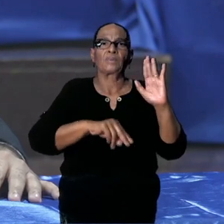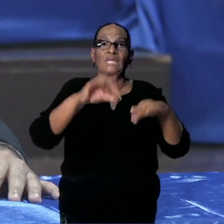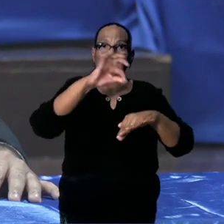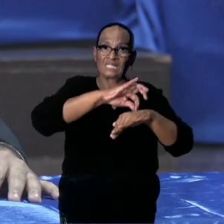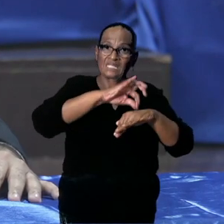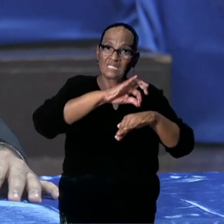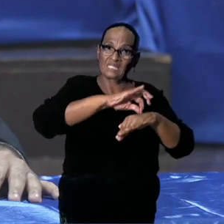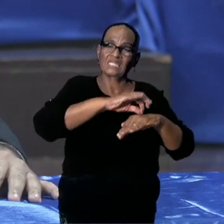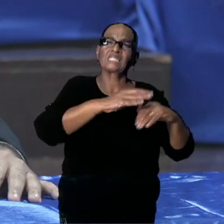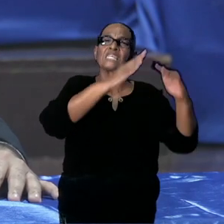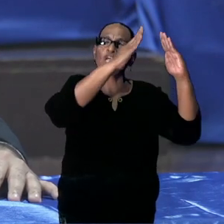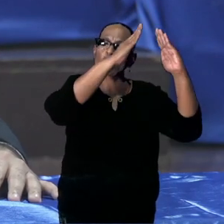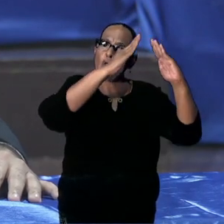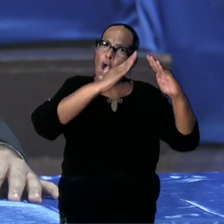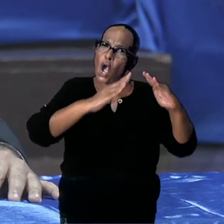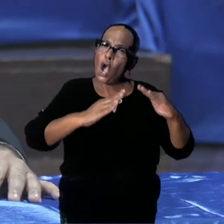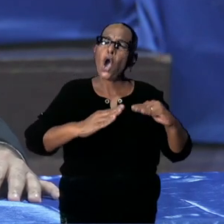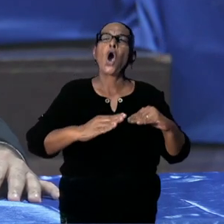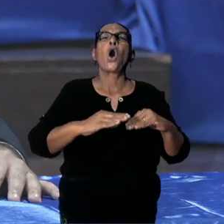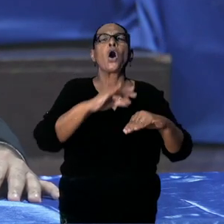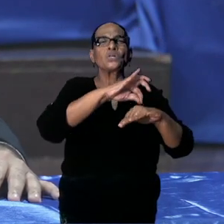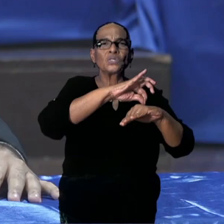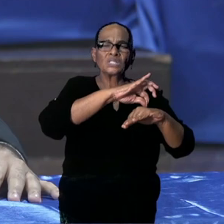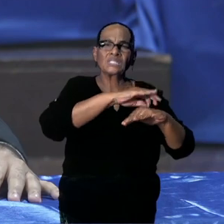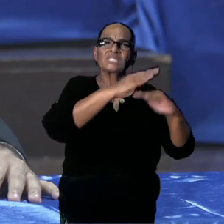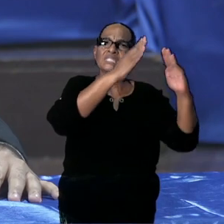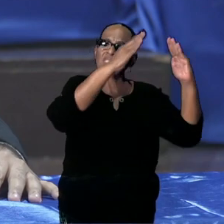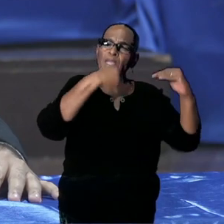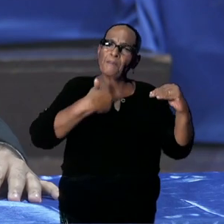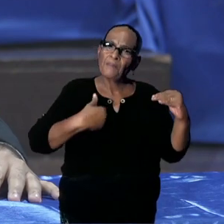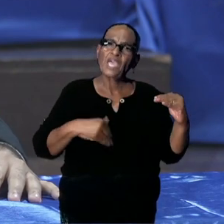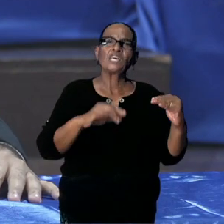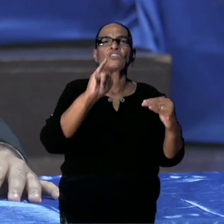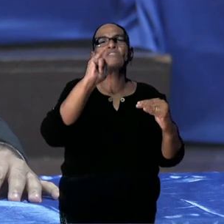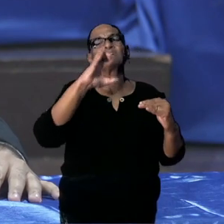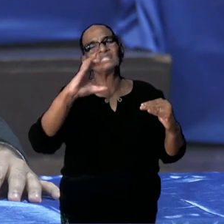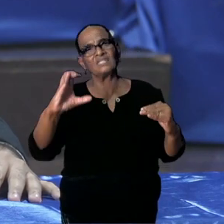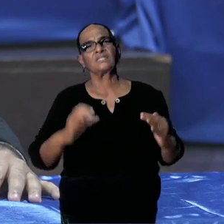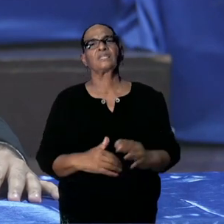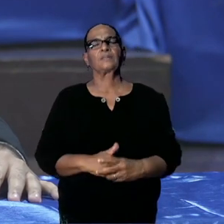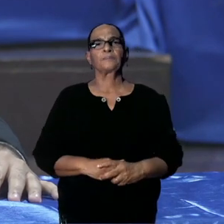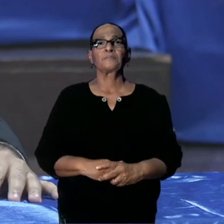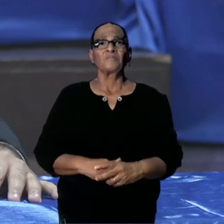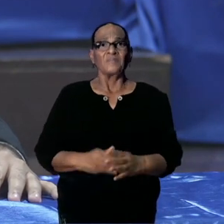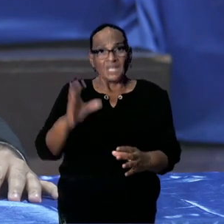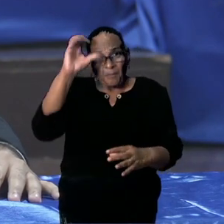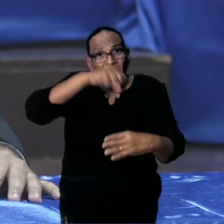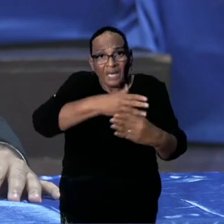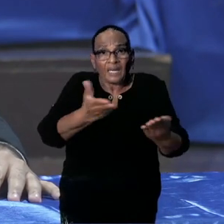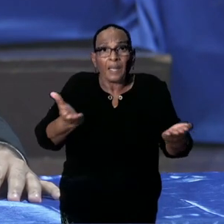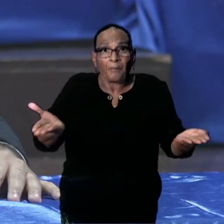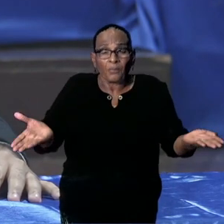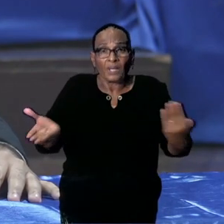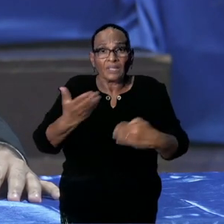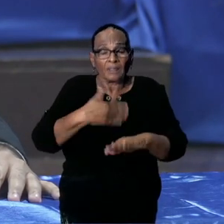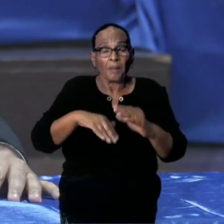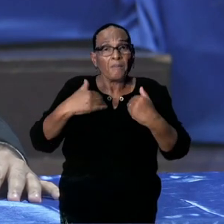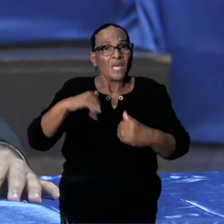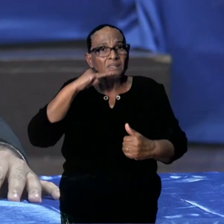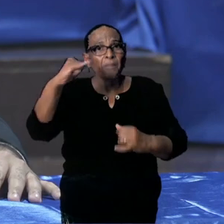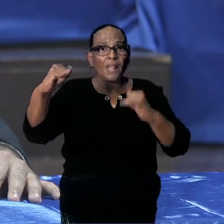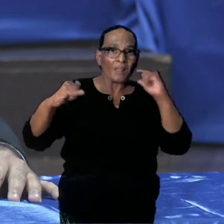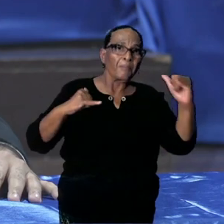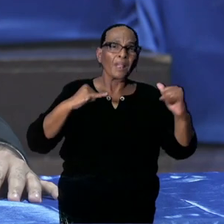een cohort zorg, dus op de ziekenhuizen, en de IC-behoeftigen in de IC. En u snapt wat er gebeurt, de mensen worden gebeld,